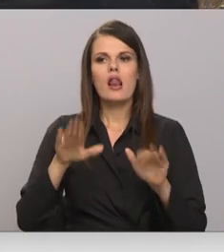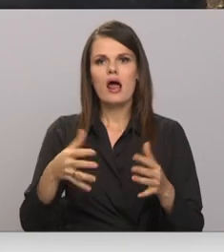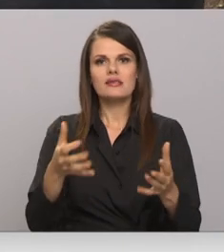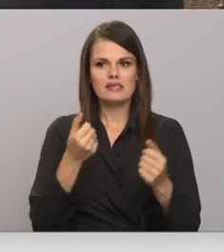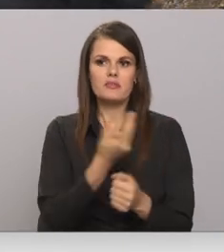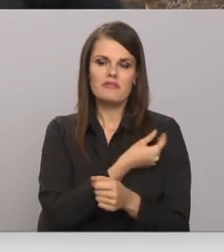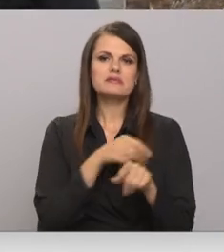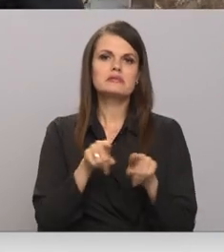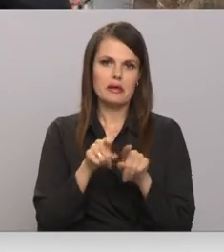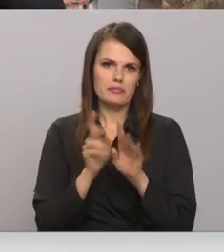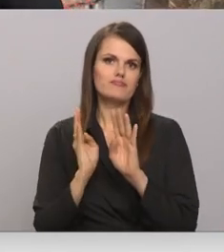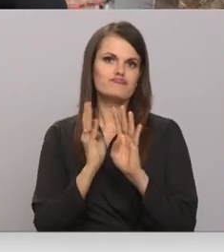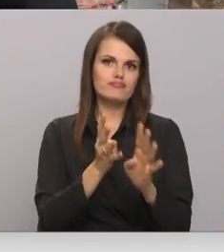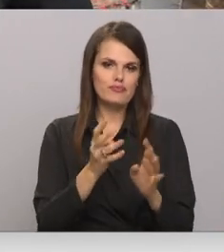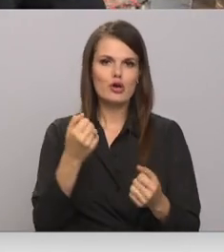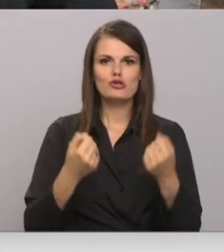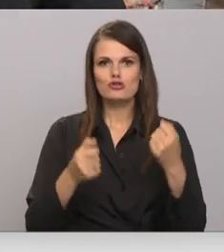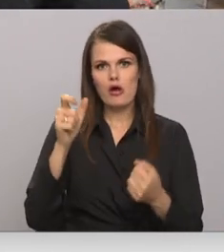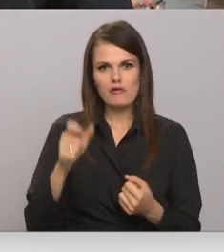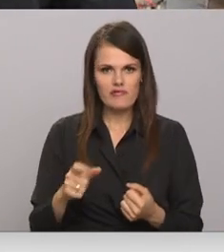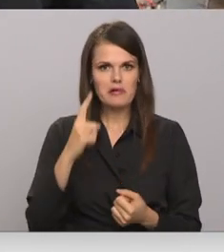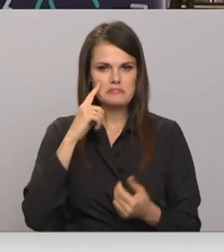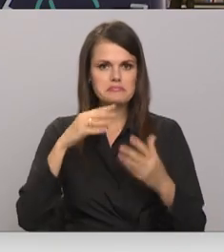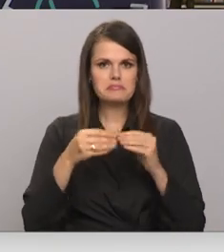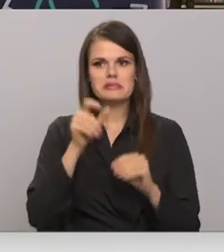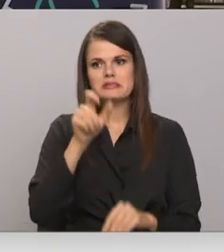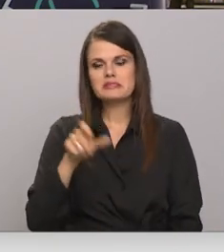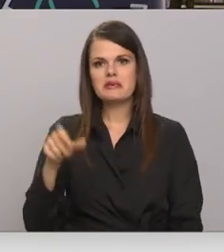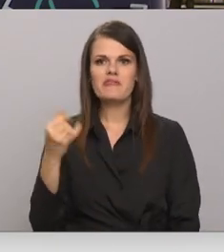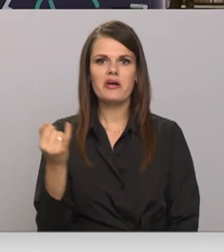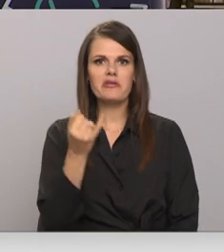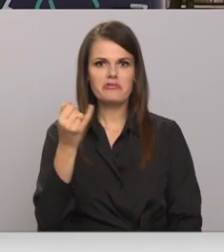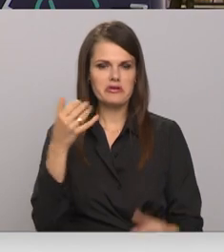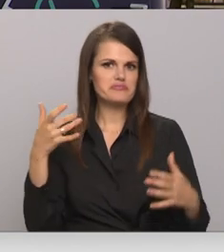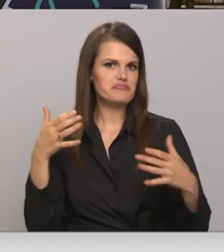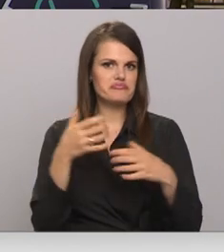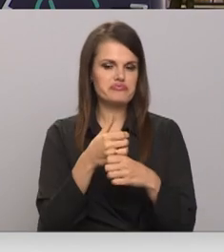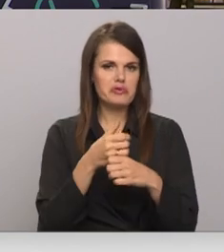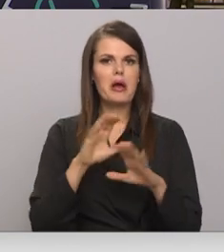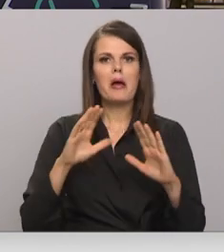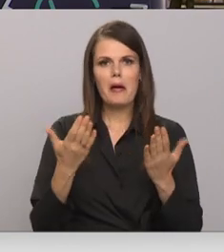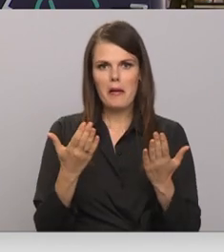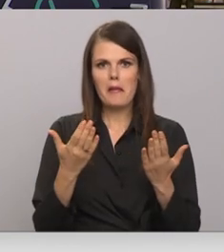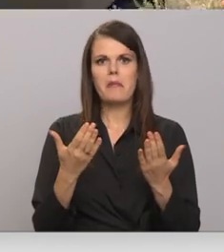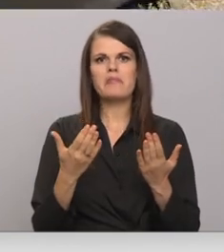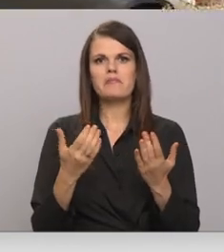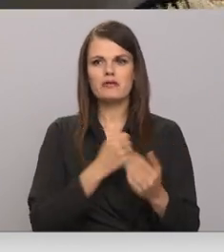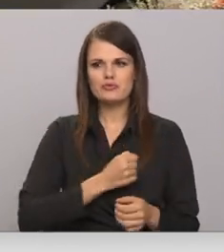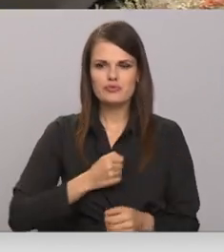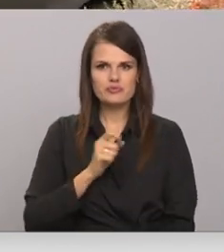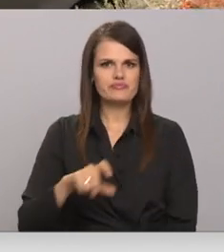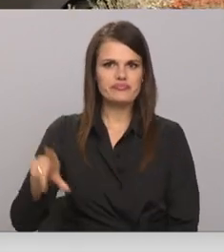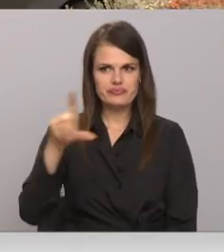vakcinu jāuzgaida. Autobušu šoferis ievērojas, ka cilvēki interesi sākus mazināties, bet neiecietība tikai pieaugu.